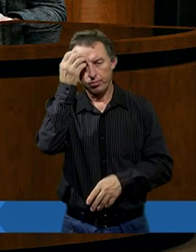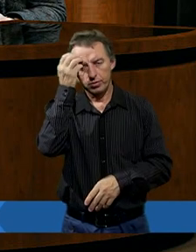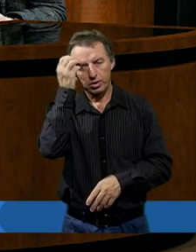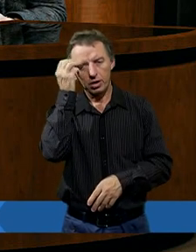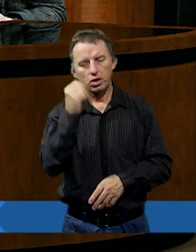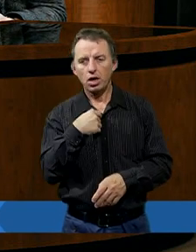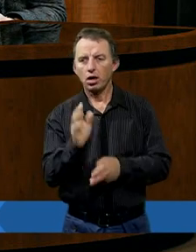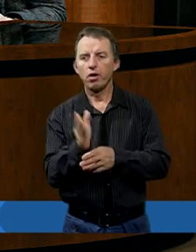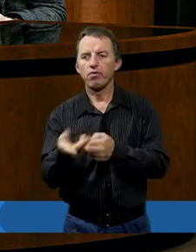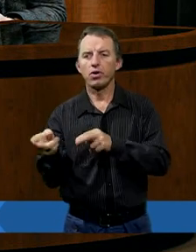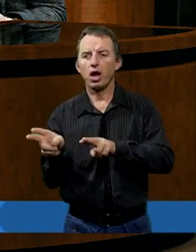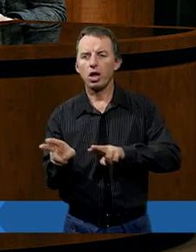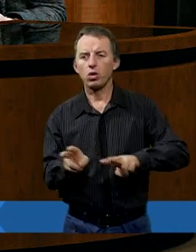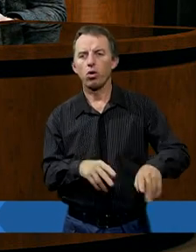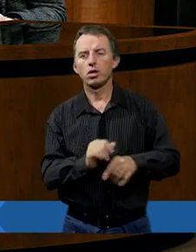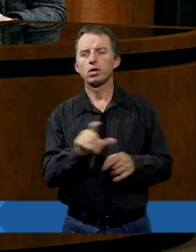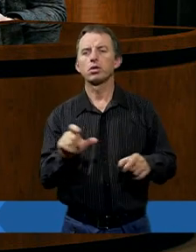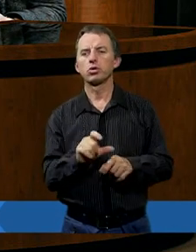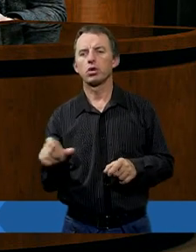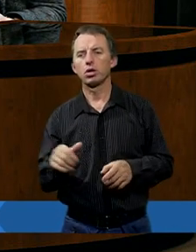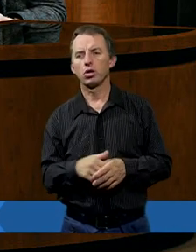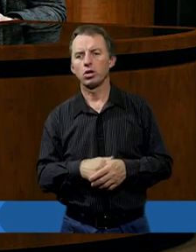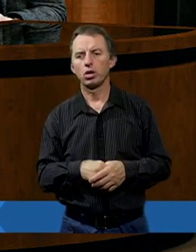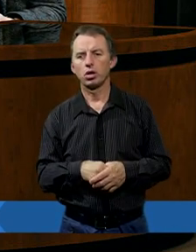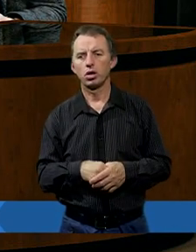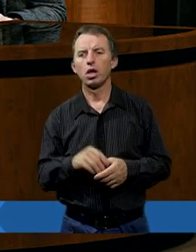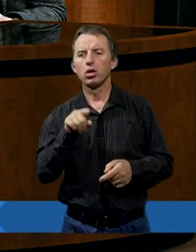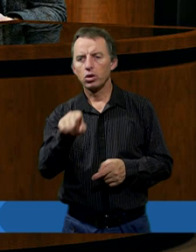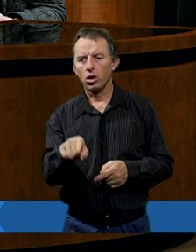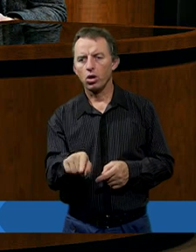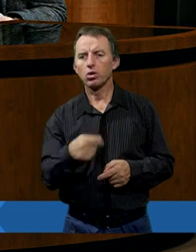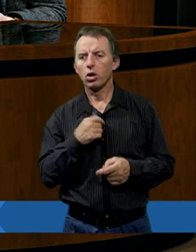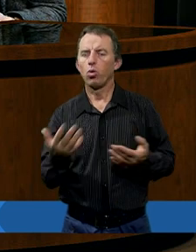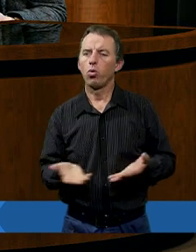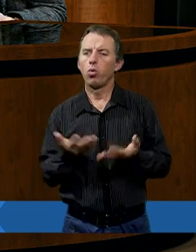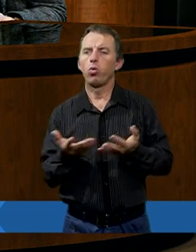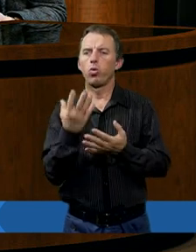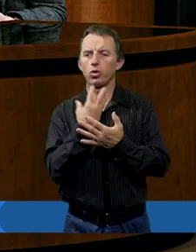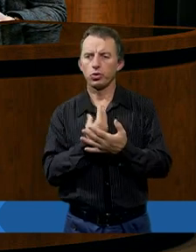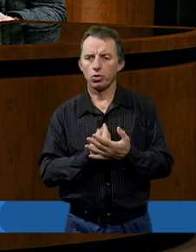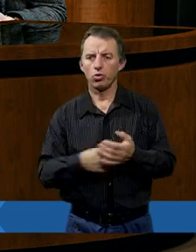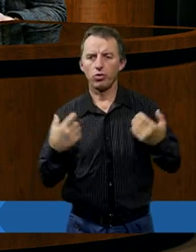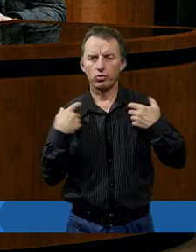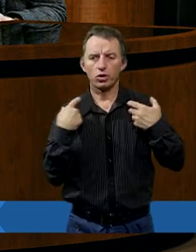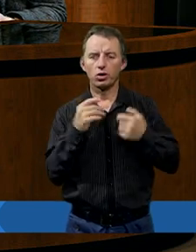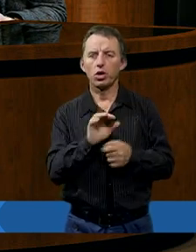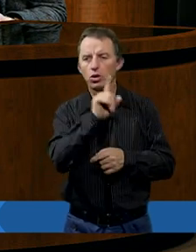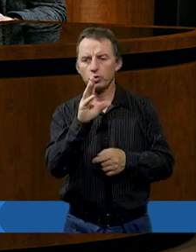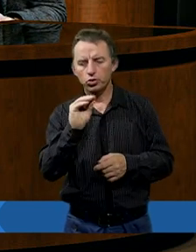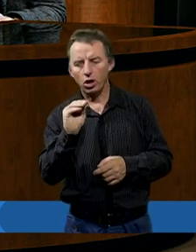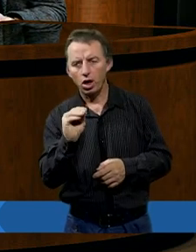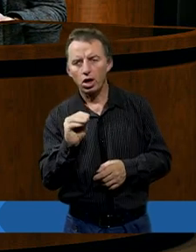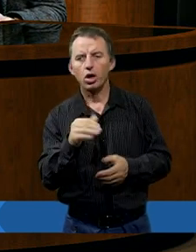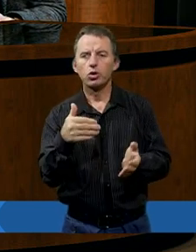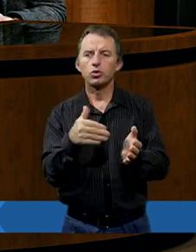obywracała nam wszystkim jak najszybciej. Nam się chyba trochę udziela taka sytuacja, żyjemy w takich czasach, że